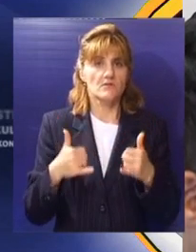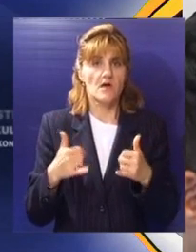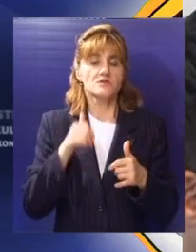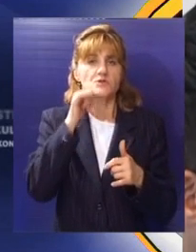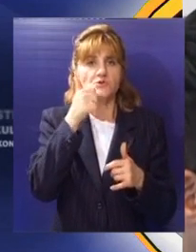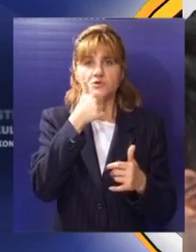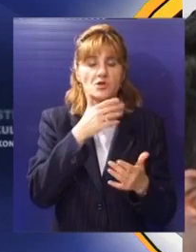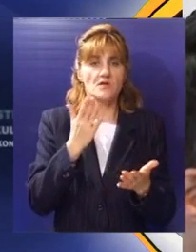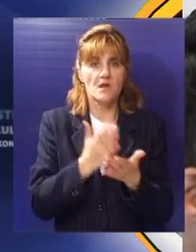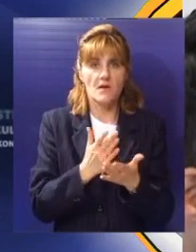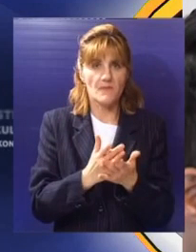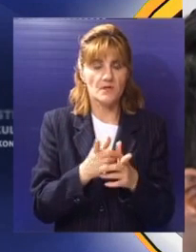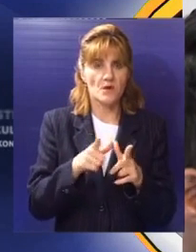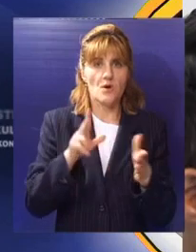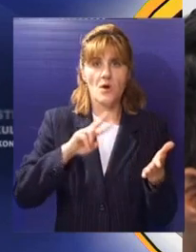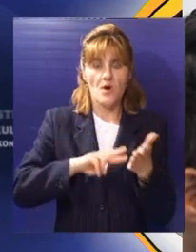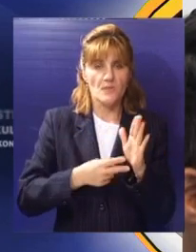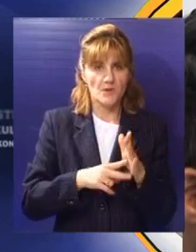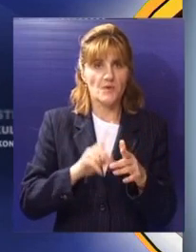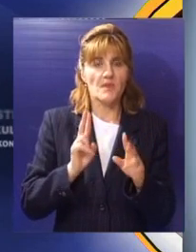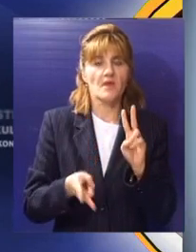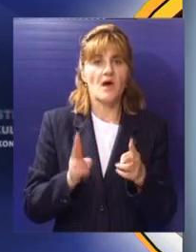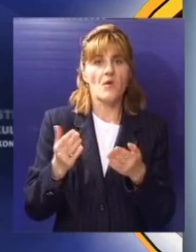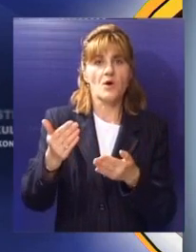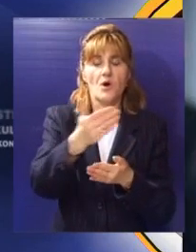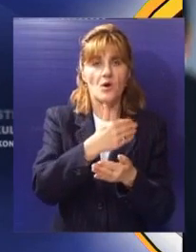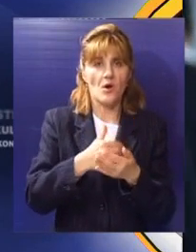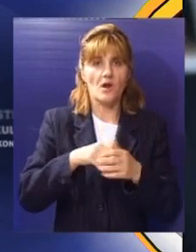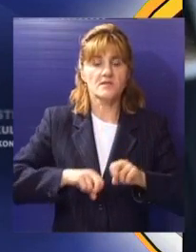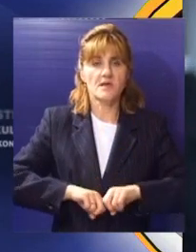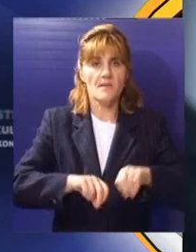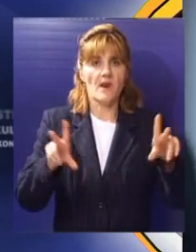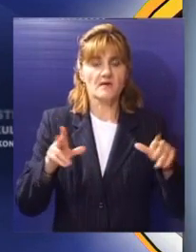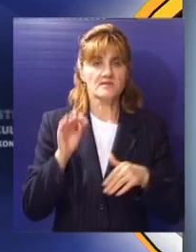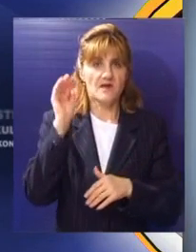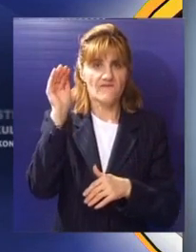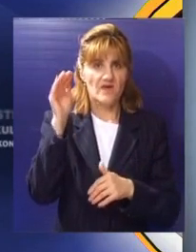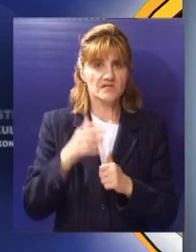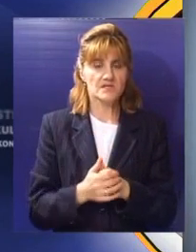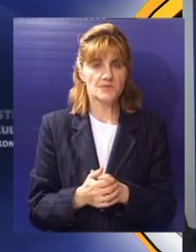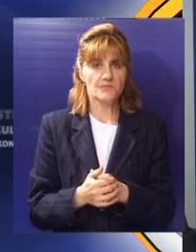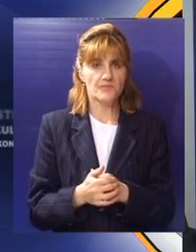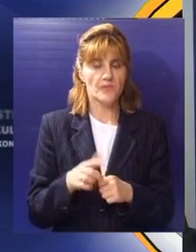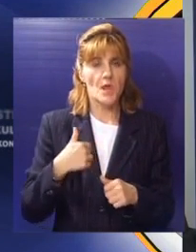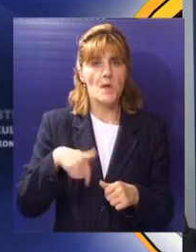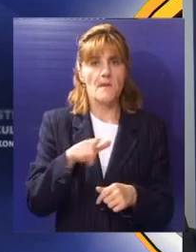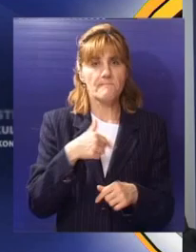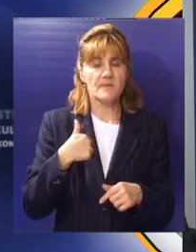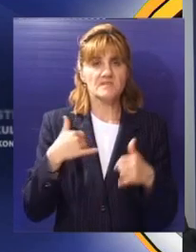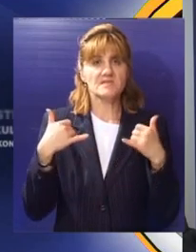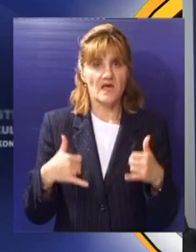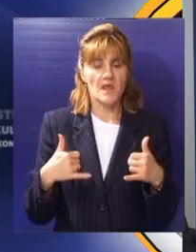će se raspravljati o aktualnoj krizi medija i primjeni interneta kao kanala za plasiranje veste. Mi sada imamo